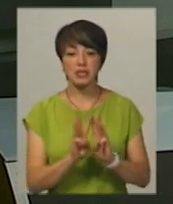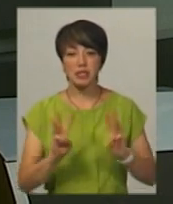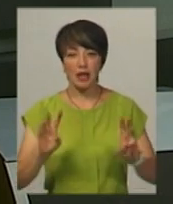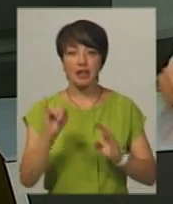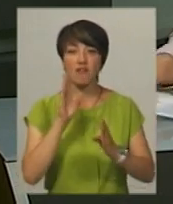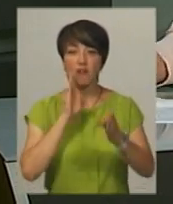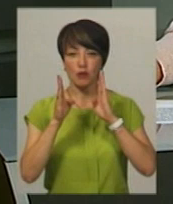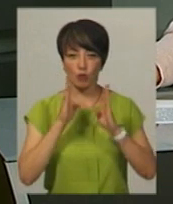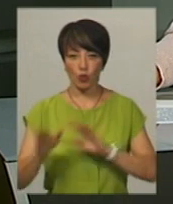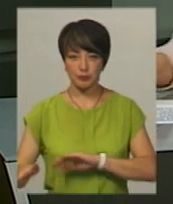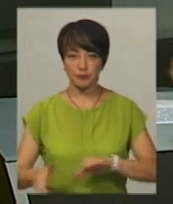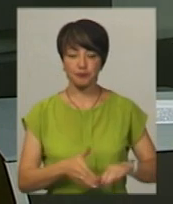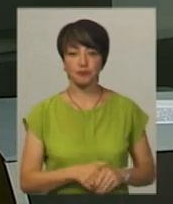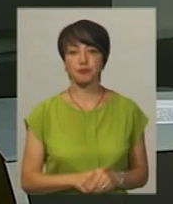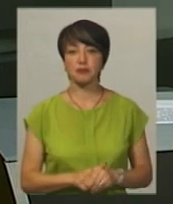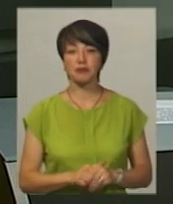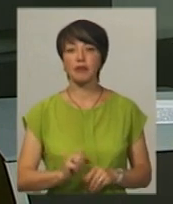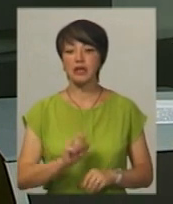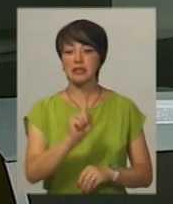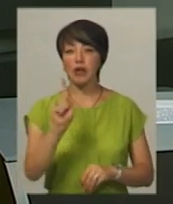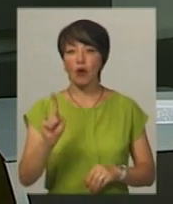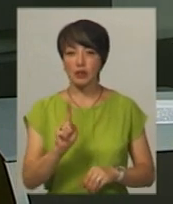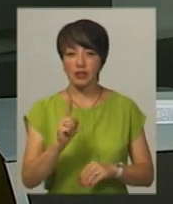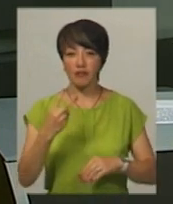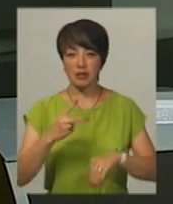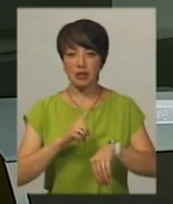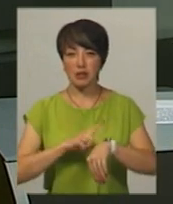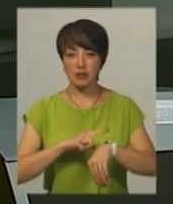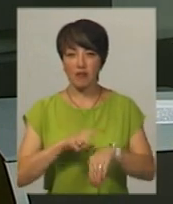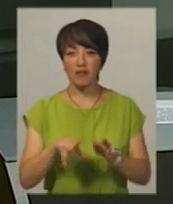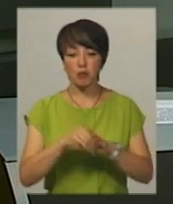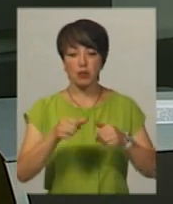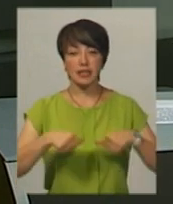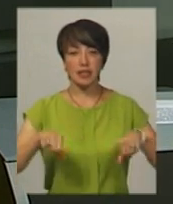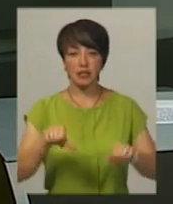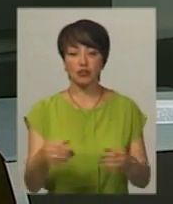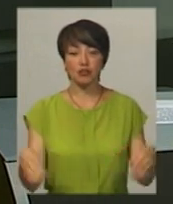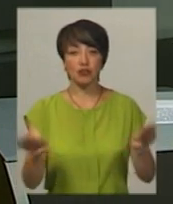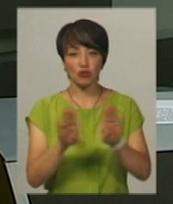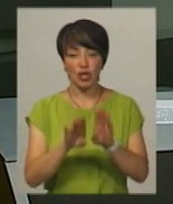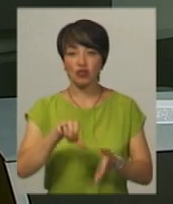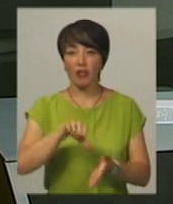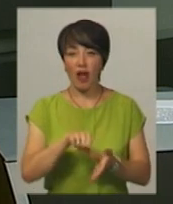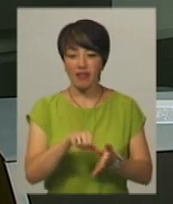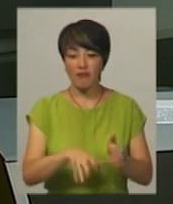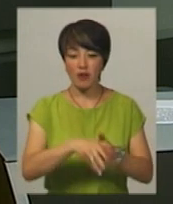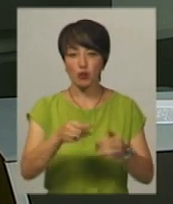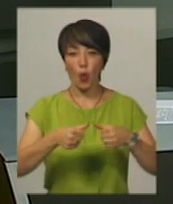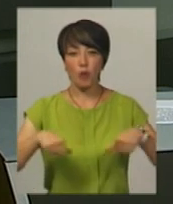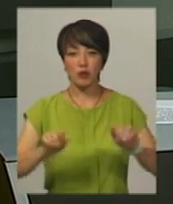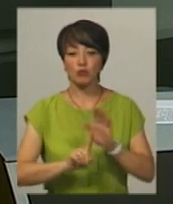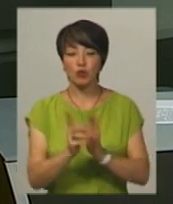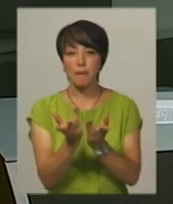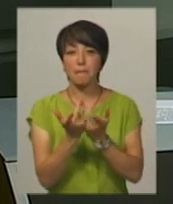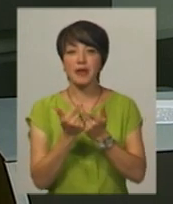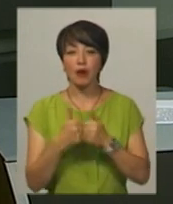сторінці у Фейсбук. За годину о 20-й виборчі дільниці зачинять двері. Члени дільничних виборчих комісій розпочнуть